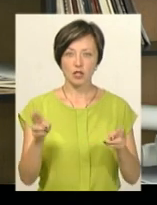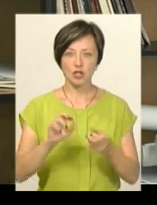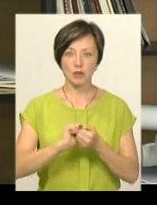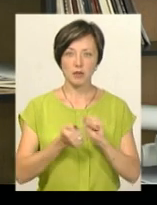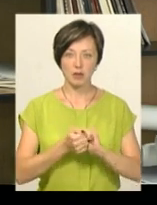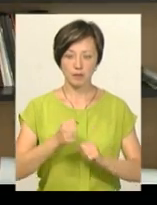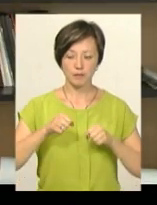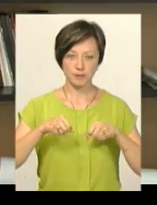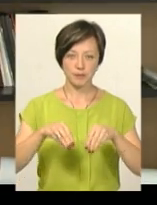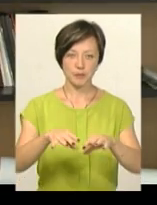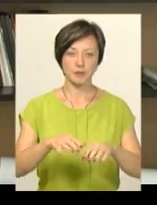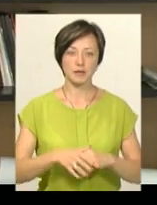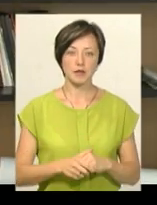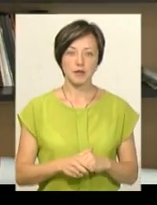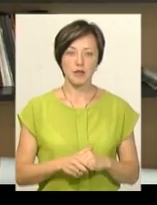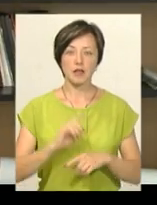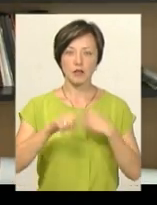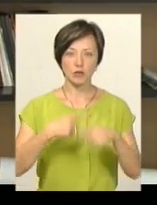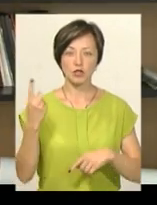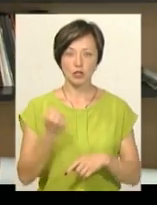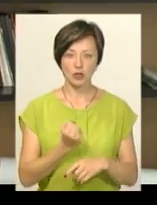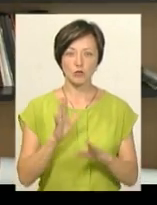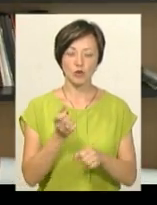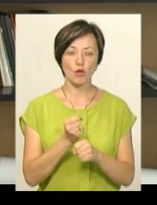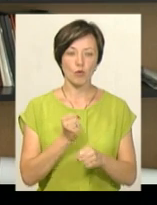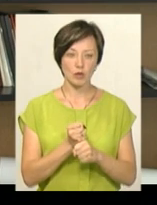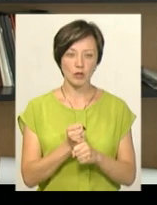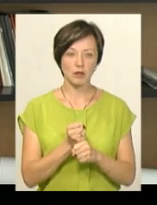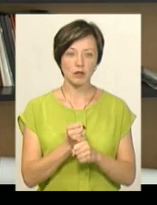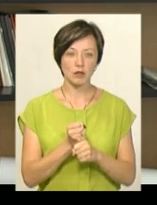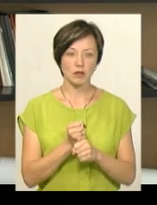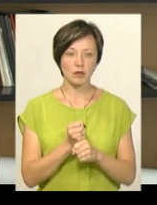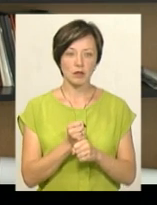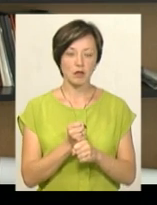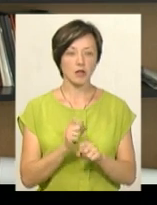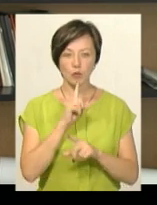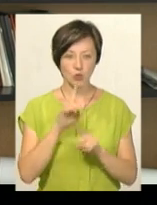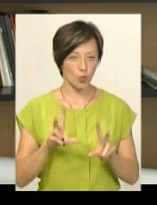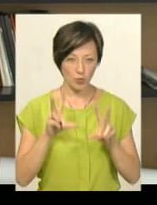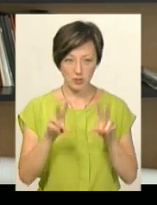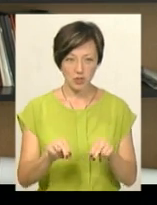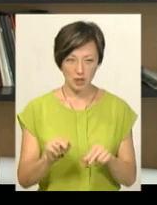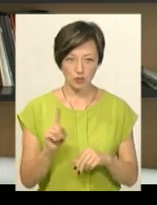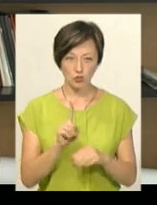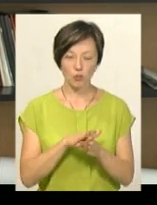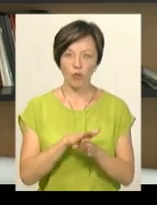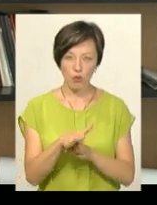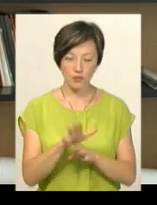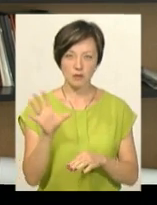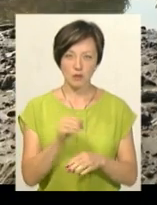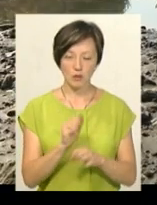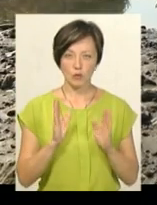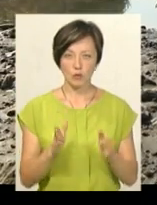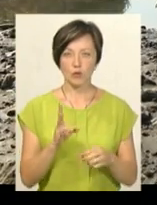чебеневою сумішою. Десь на слідчій неділі ця робота буде, не буду обіцяти, що повністю вся